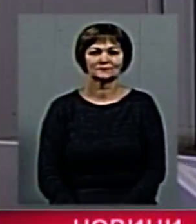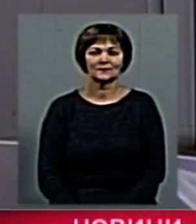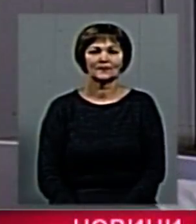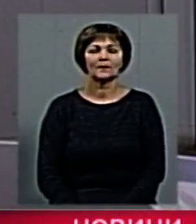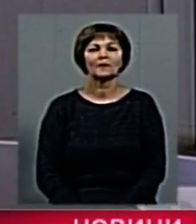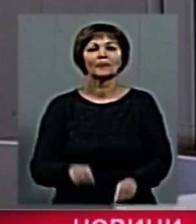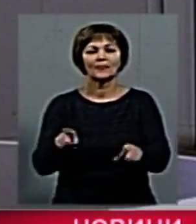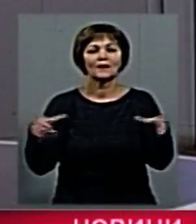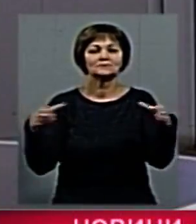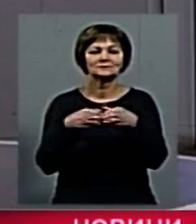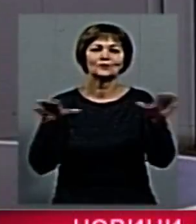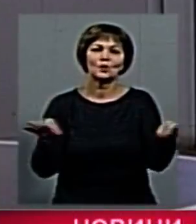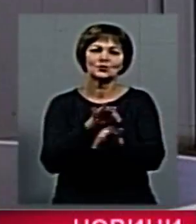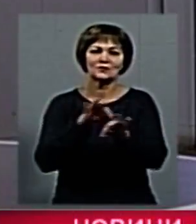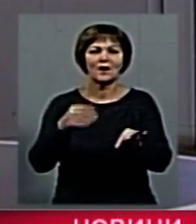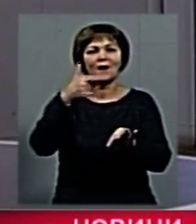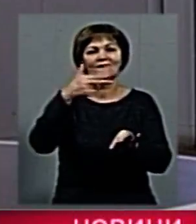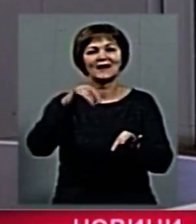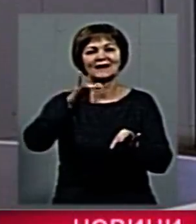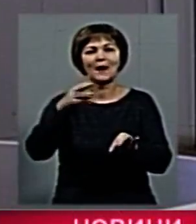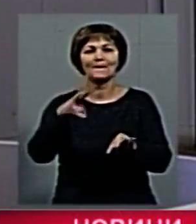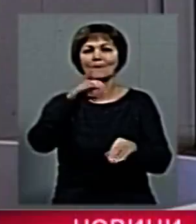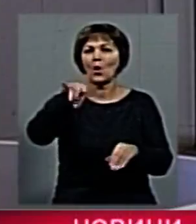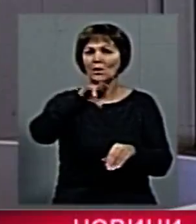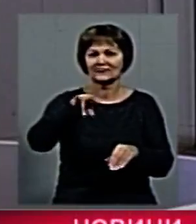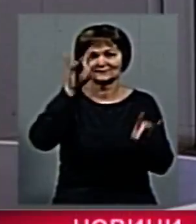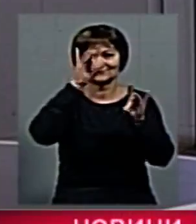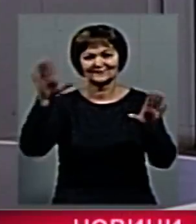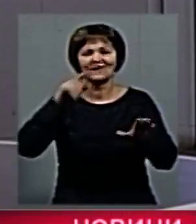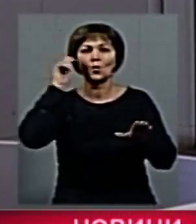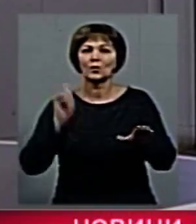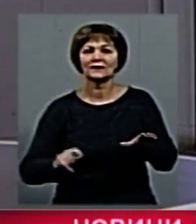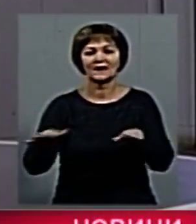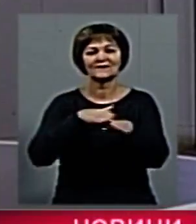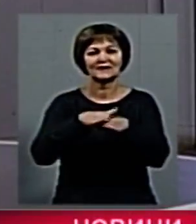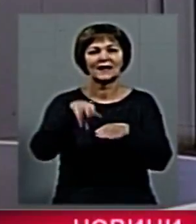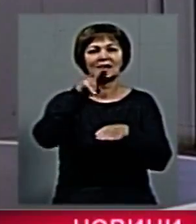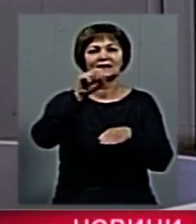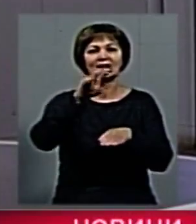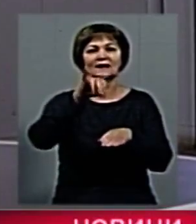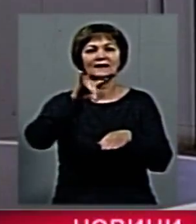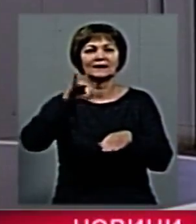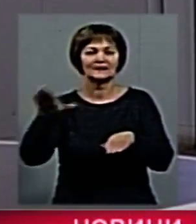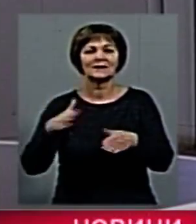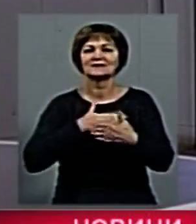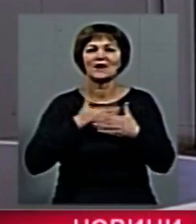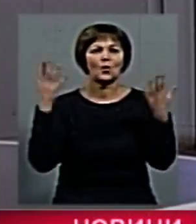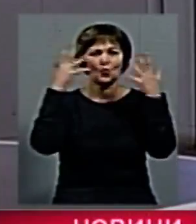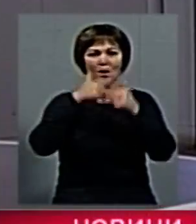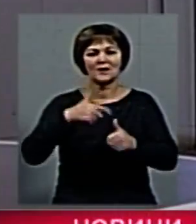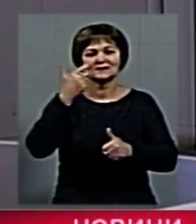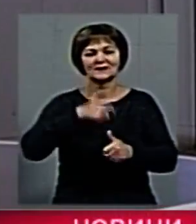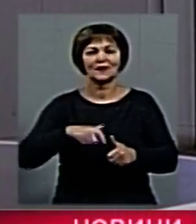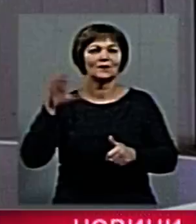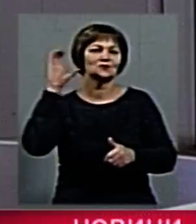Гурт «Вів'ян Мор» добре відомий не лише в Україні. Музичні композиції у виконанні Даніели Заїшкіної закохають у себе